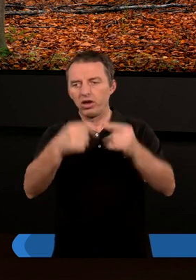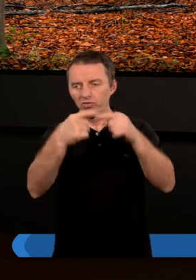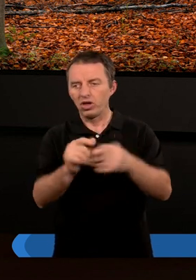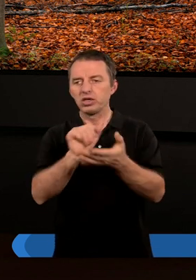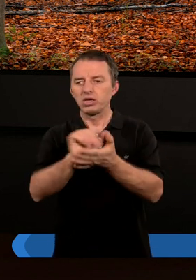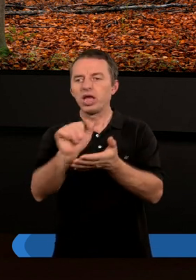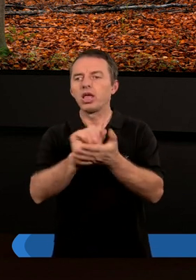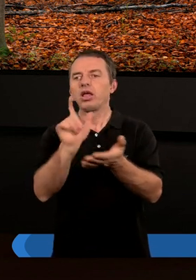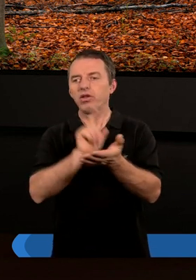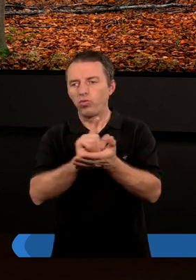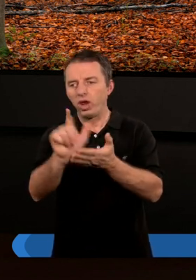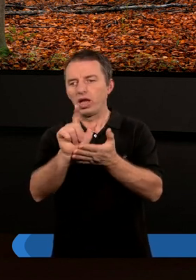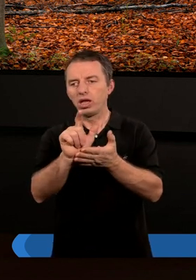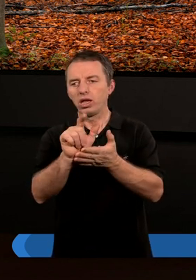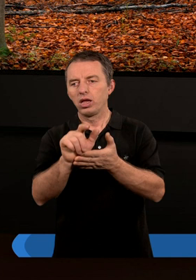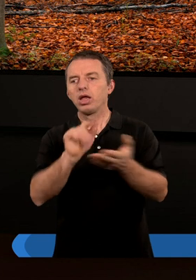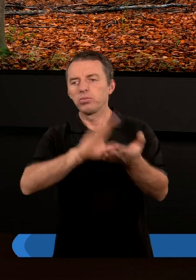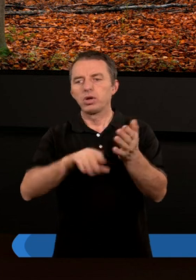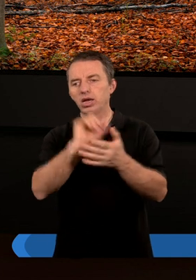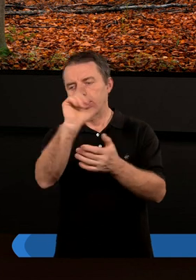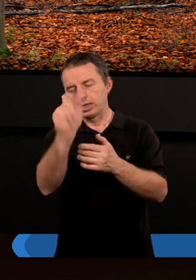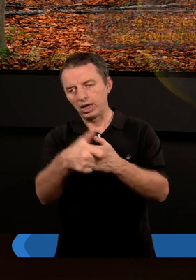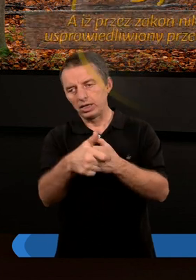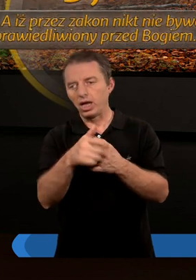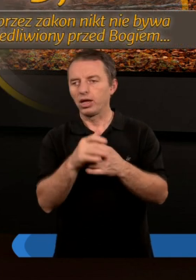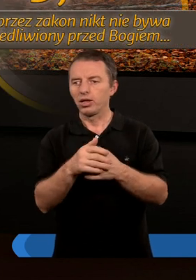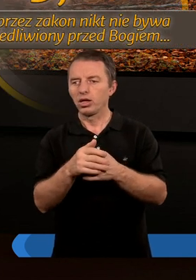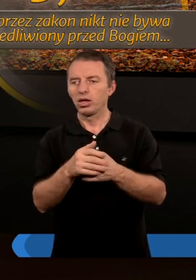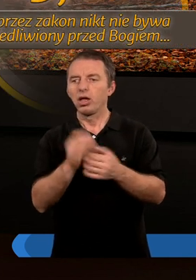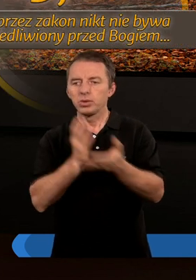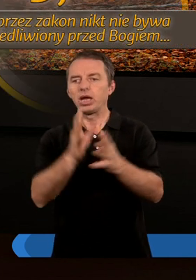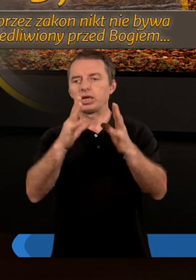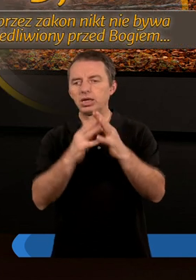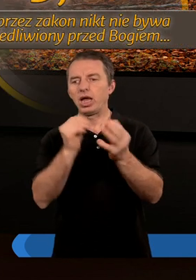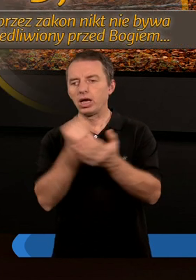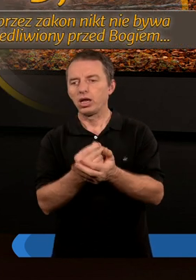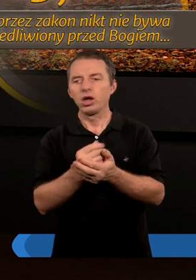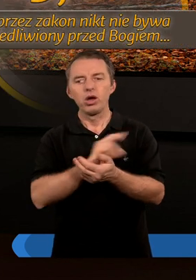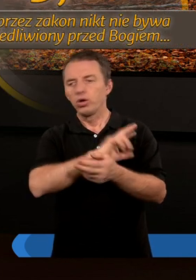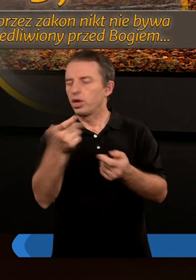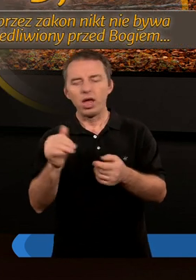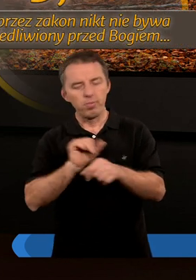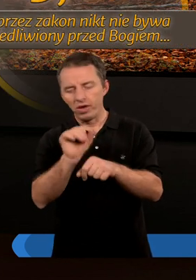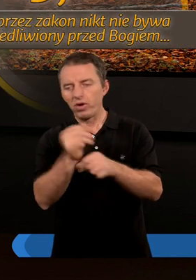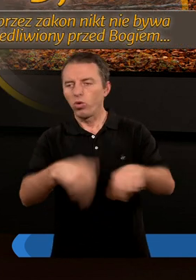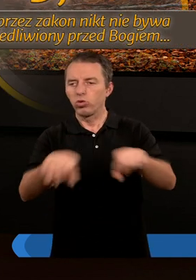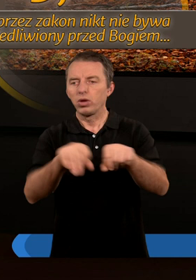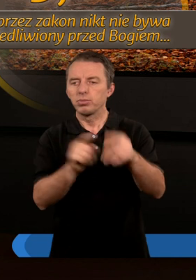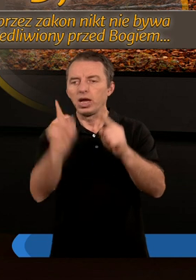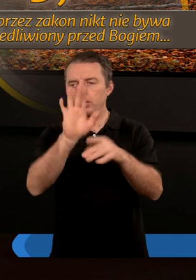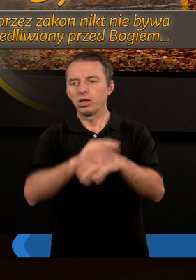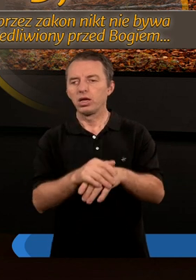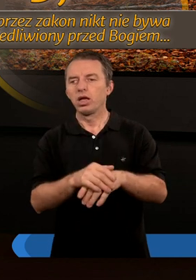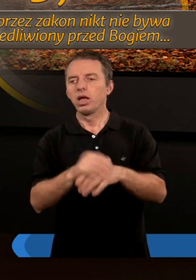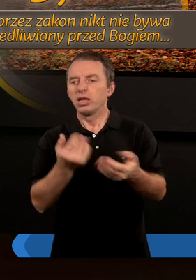rozdziale wersety jedenasty i dwunasty z przykładu Biblii Gdańskiej. A iż przez zakon nikt nie bywał usprawiedliwiony przed